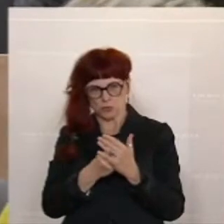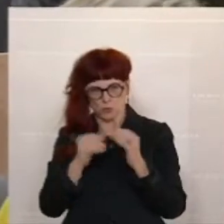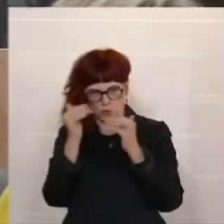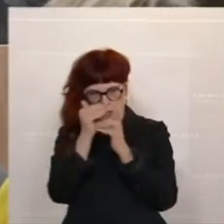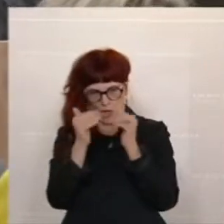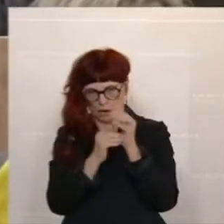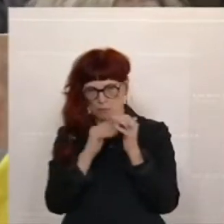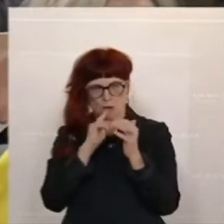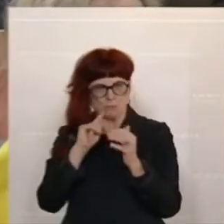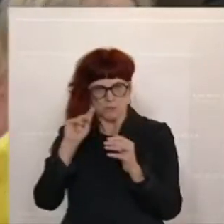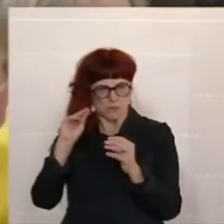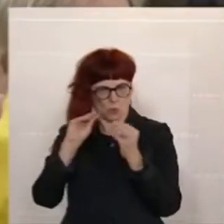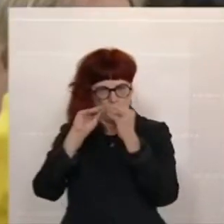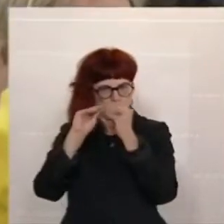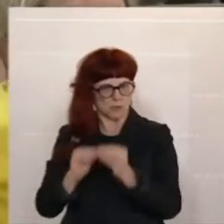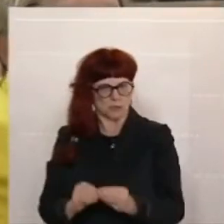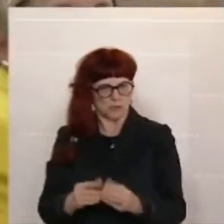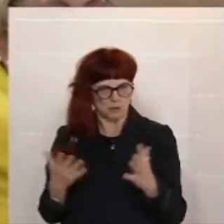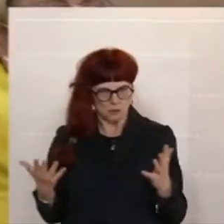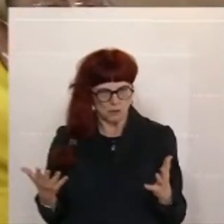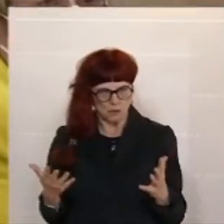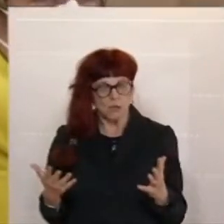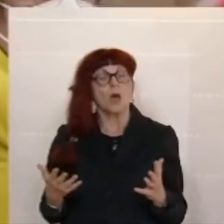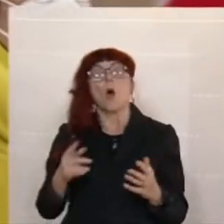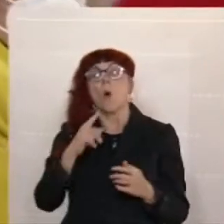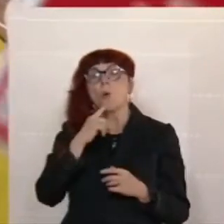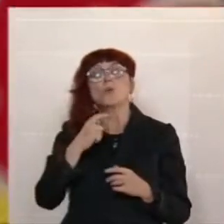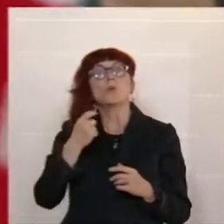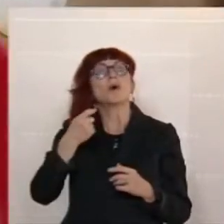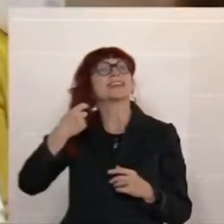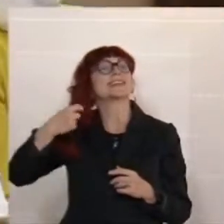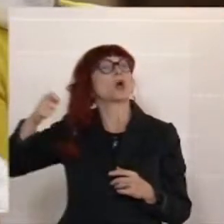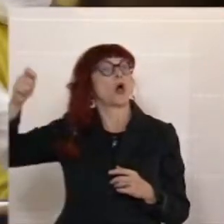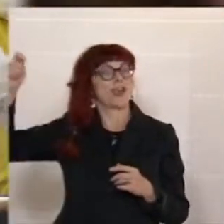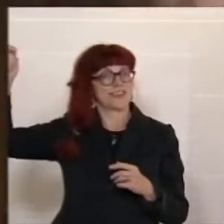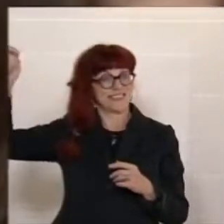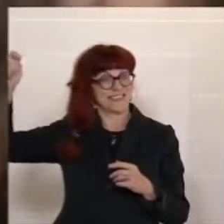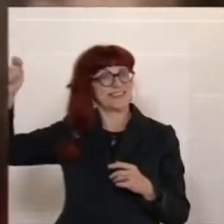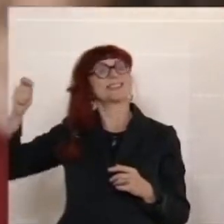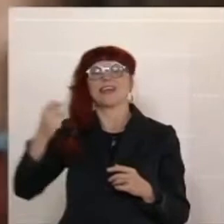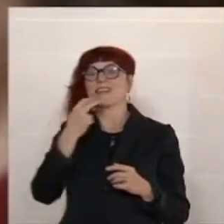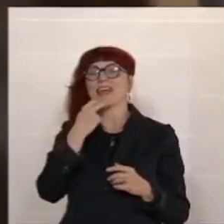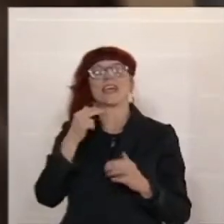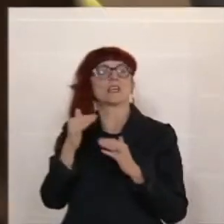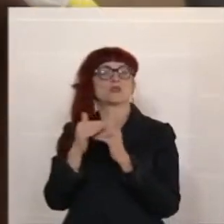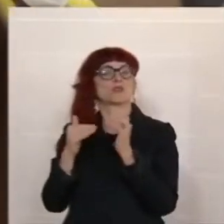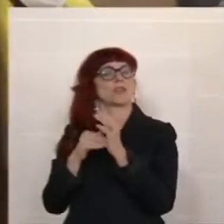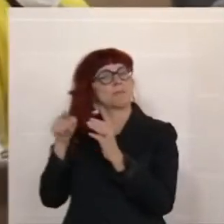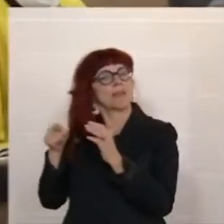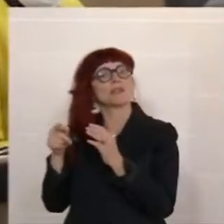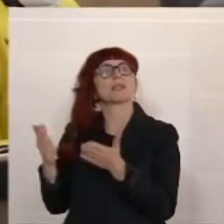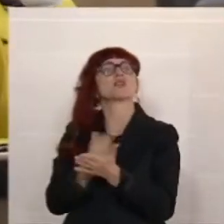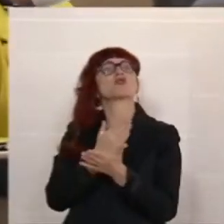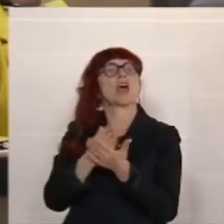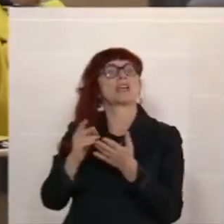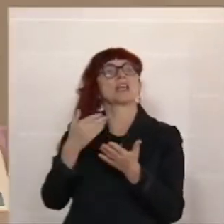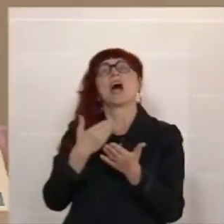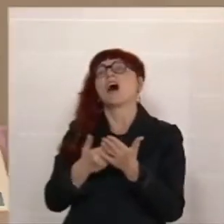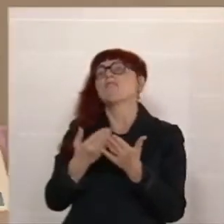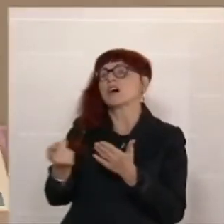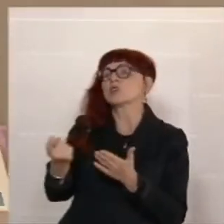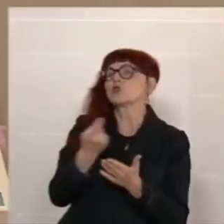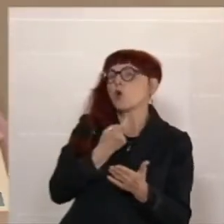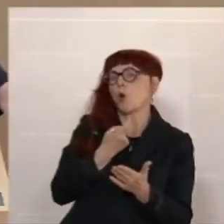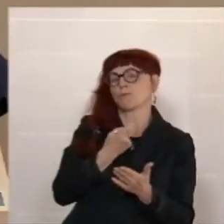dass nur das teuerste Energiesystem den Preis für Strom bestimmt. Und das führt zu den extrem